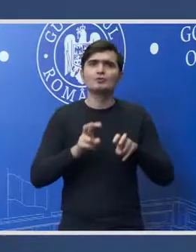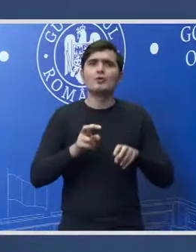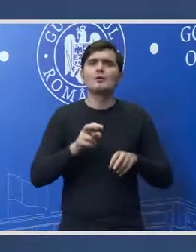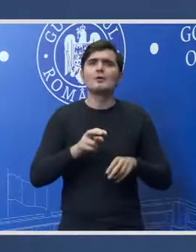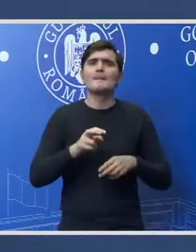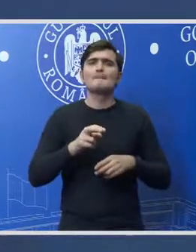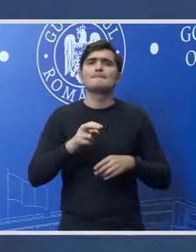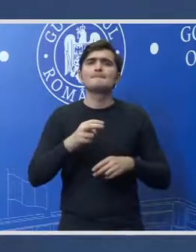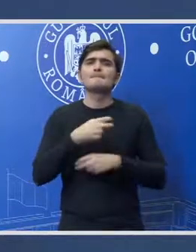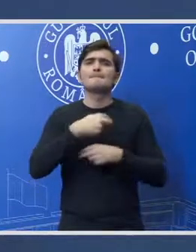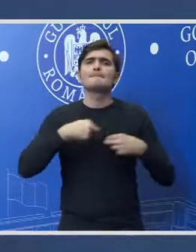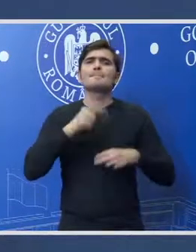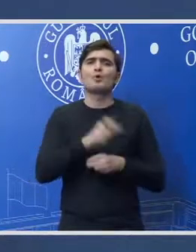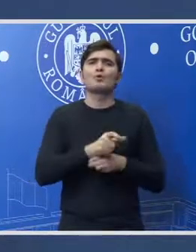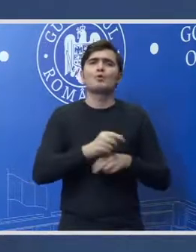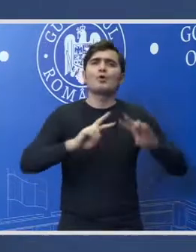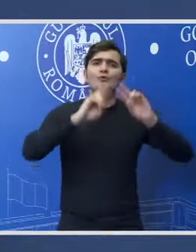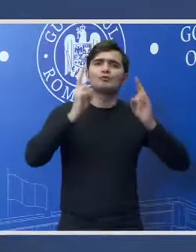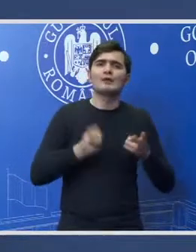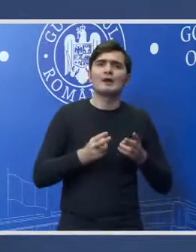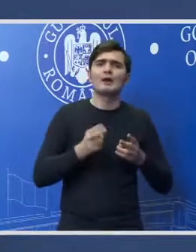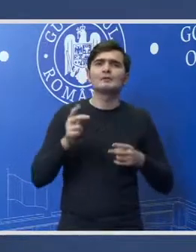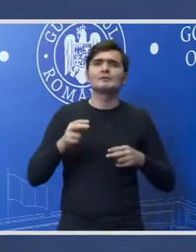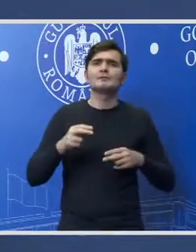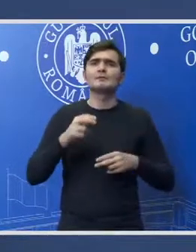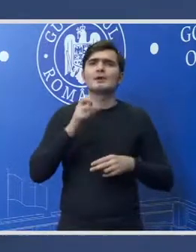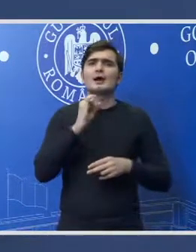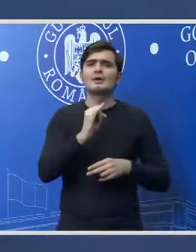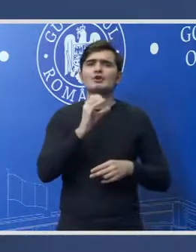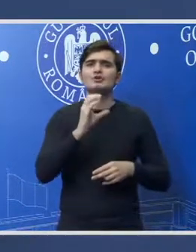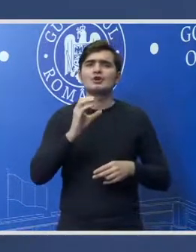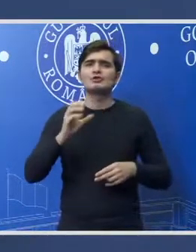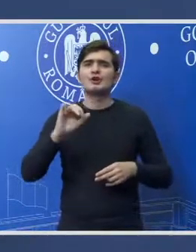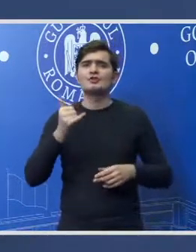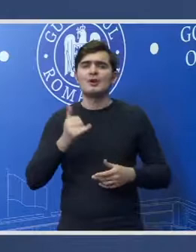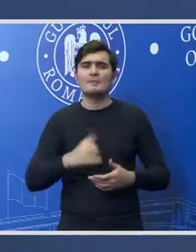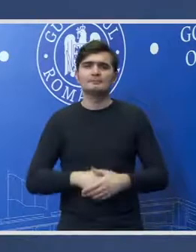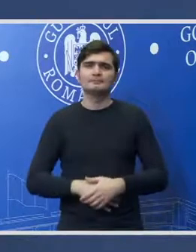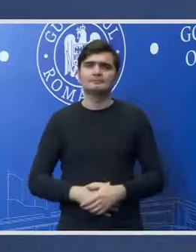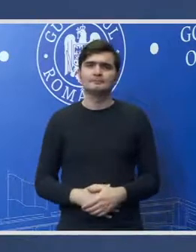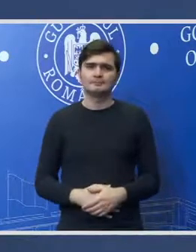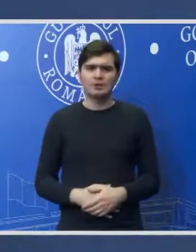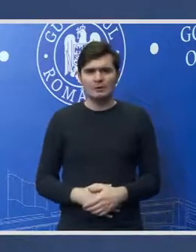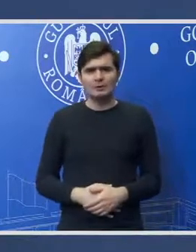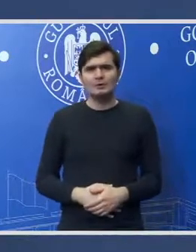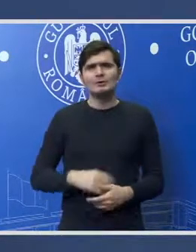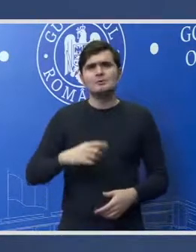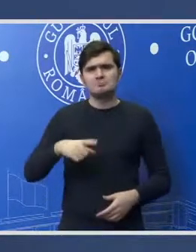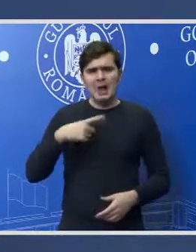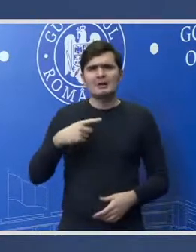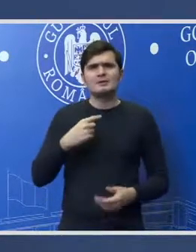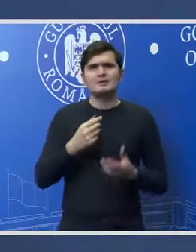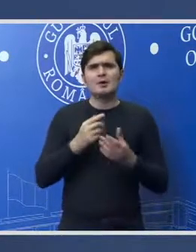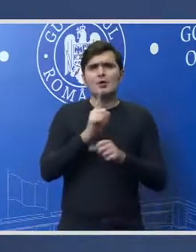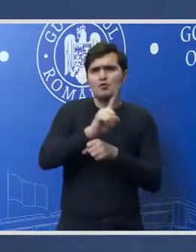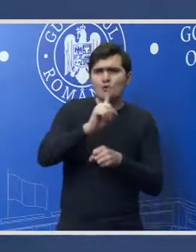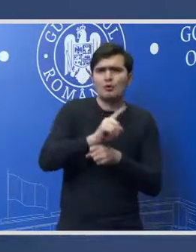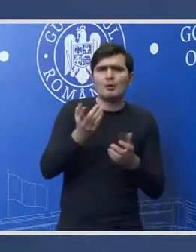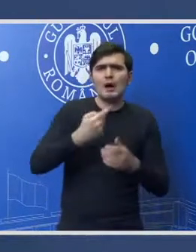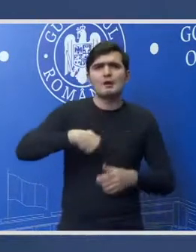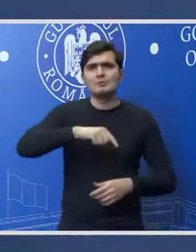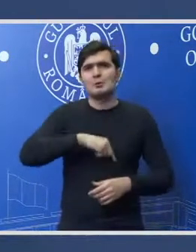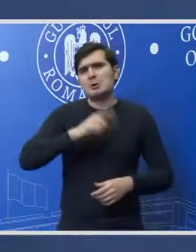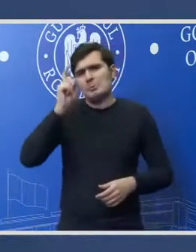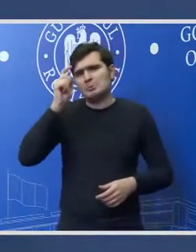cadru parchetului de pe lângă în alta curte de casăție și justiție sunt chestiuni pe care le-am considerat